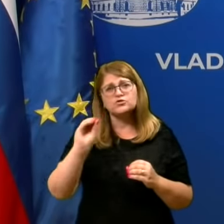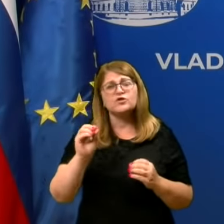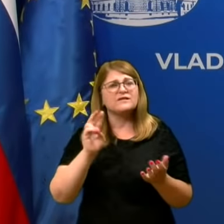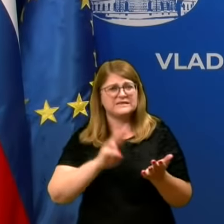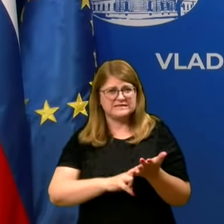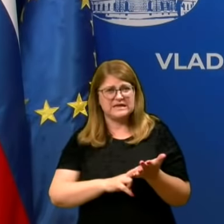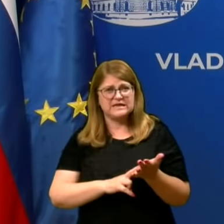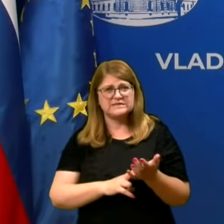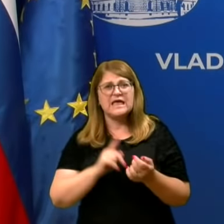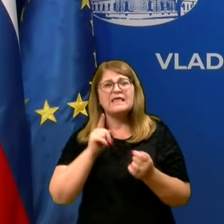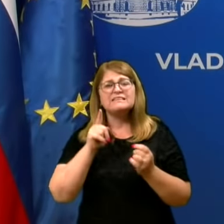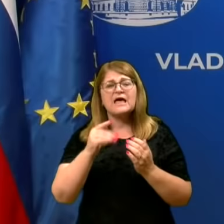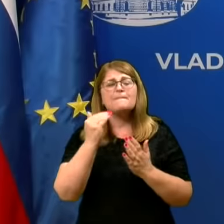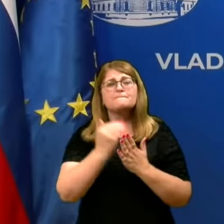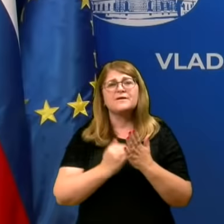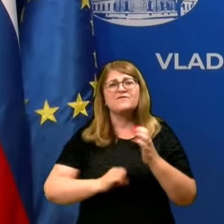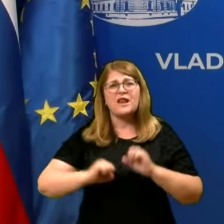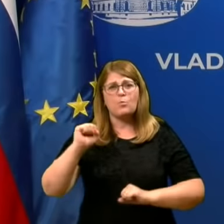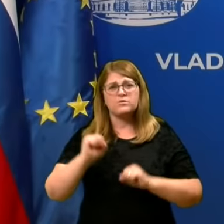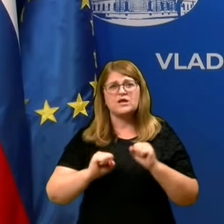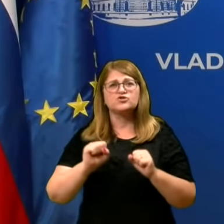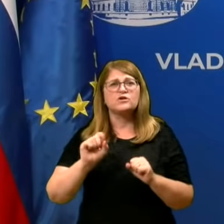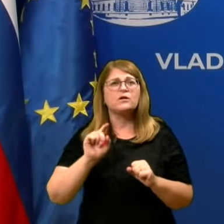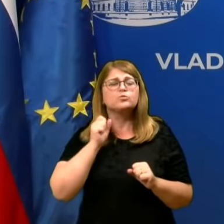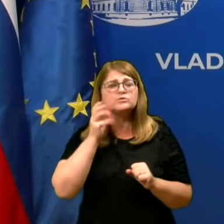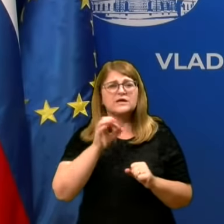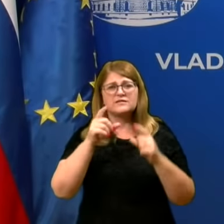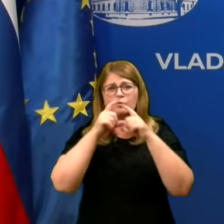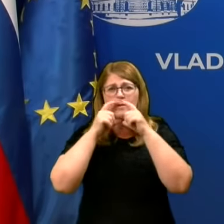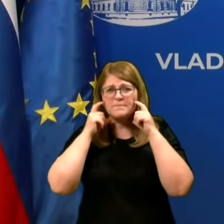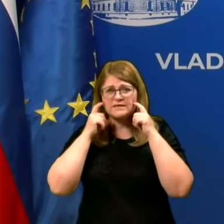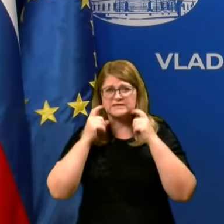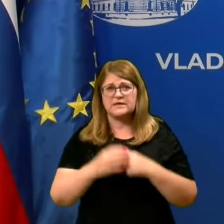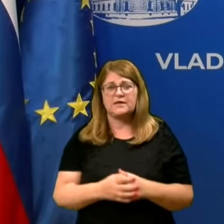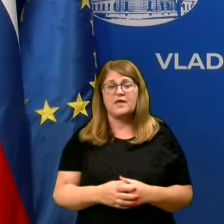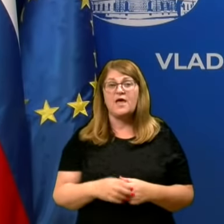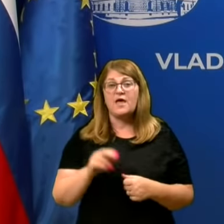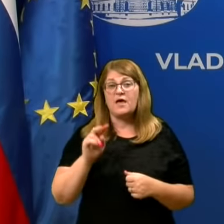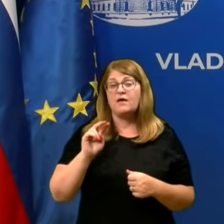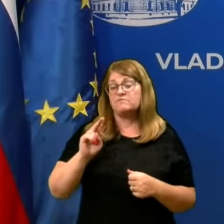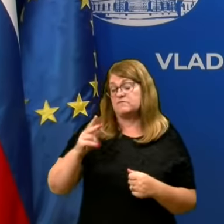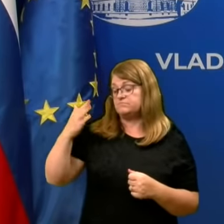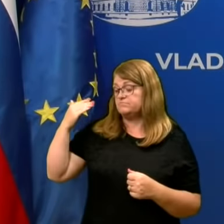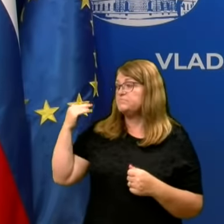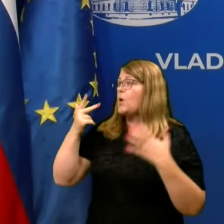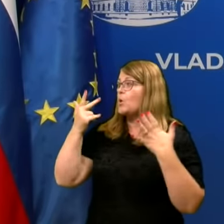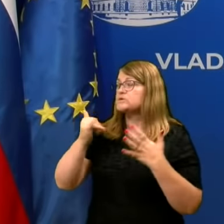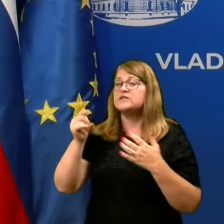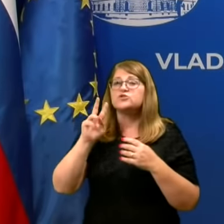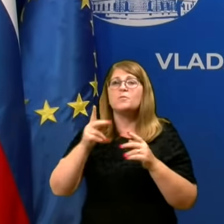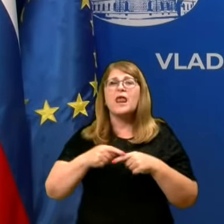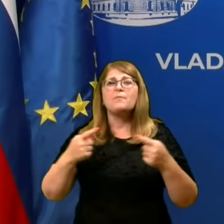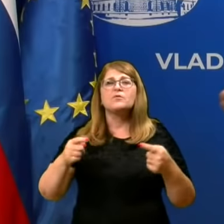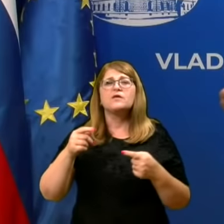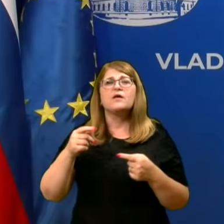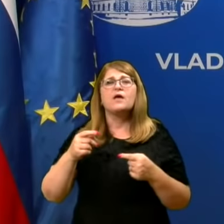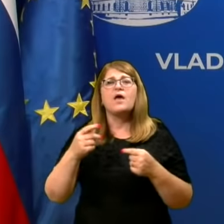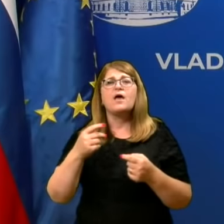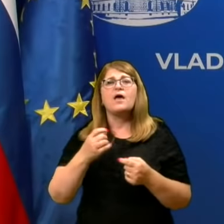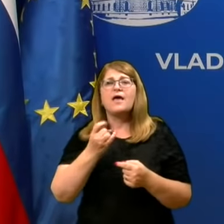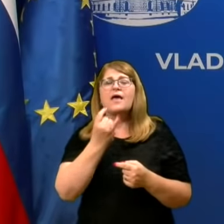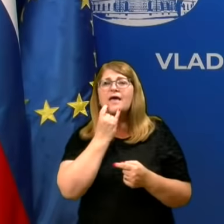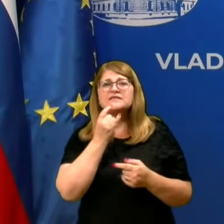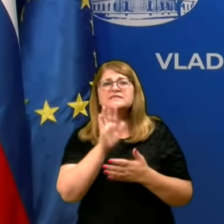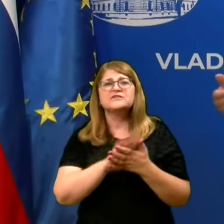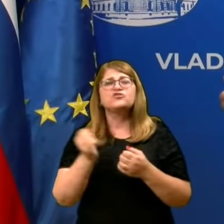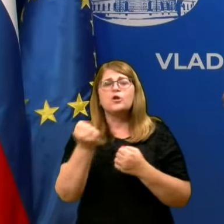zares ta pravila obnašanja, higijeno, maske in tako naprej. V osnesetih letih smo imeli epidemijo HIV-a, naučili smo se nositi